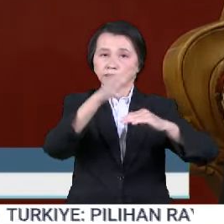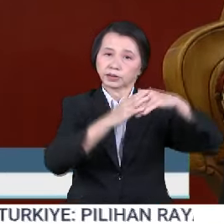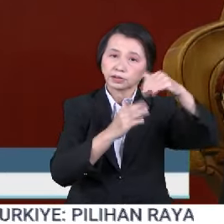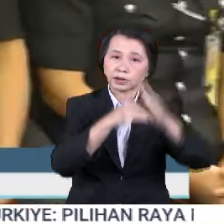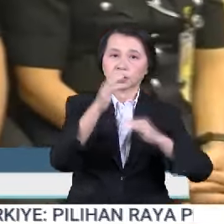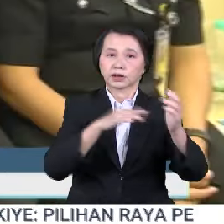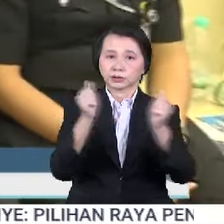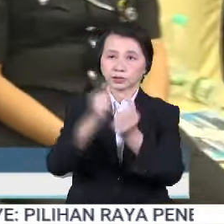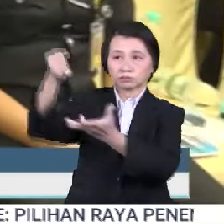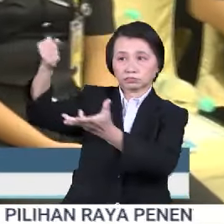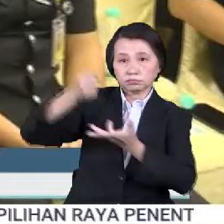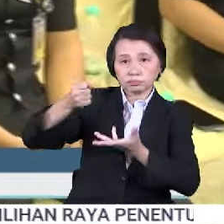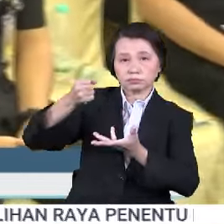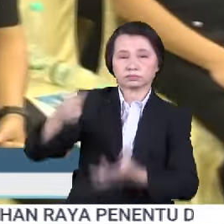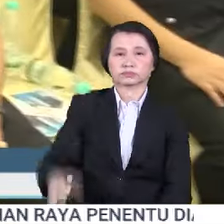perutukan yang ada.